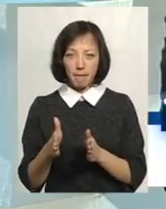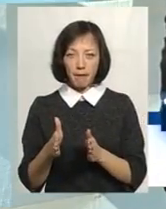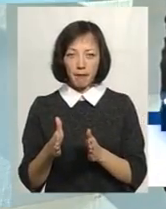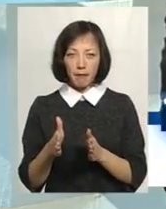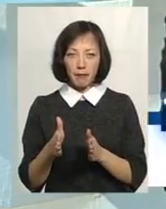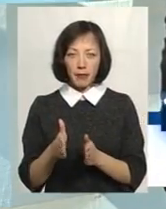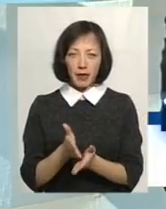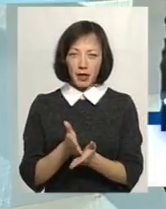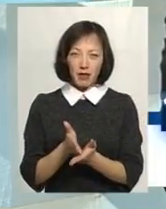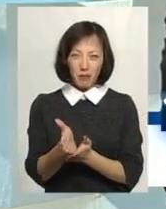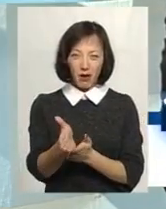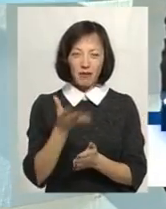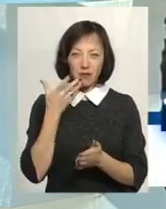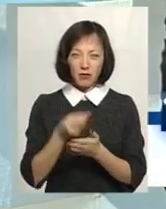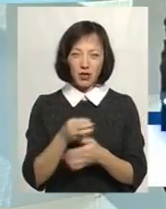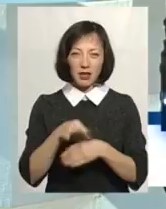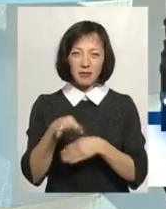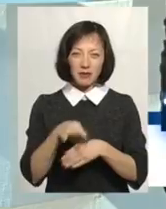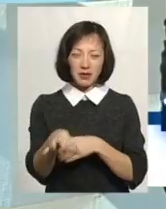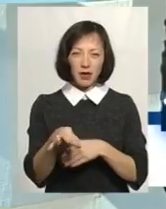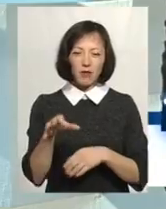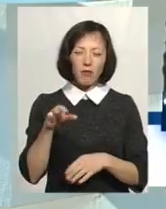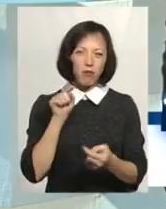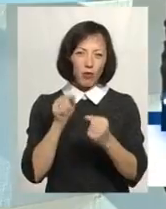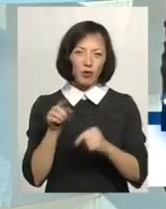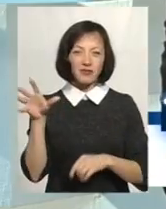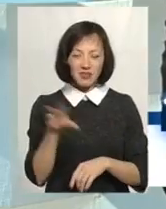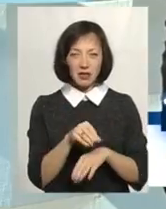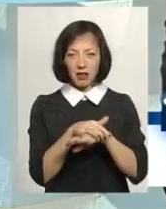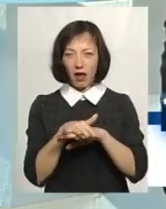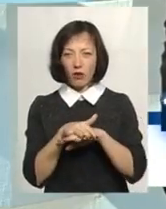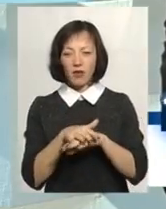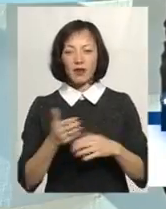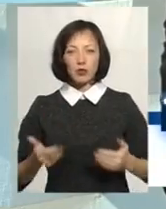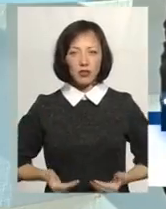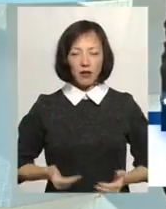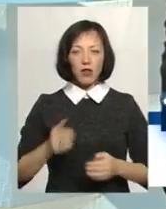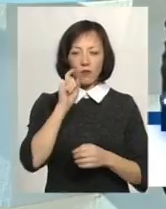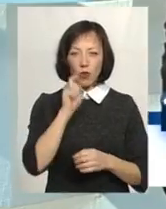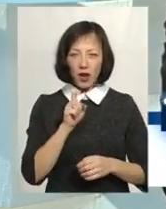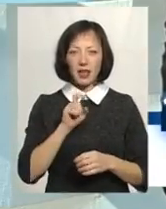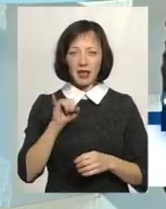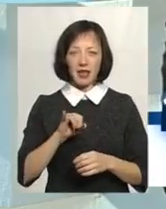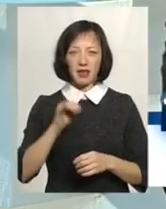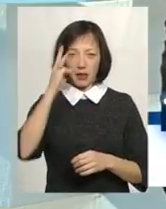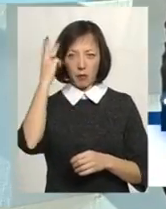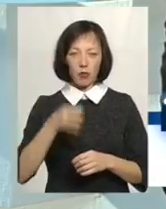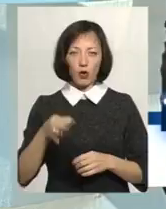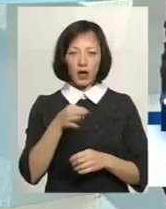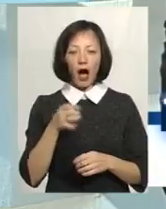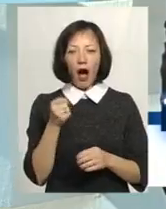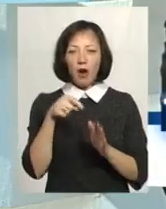направив свої репресивні дії проти всіх народів, які проживали в Україні і на Поділії. А ознаку за